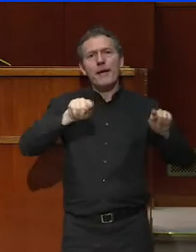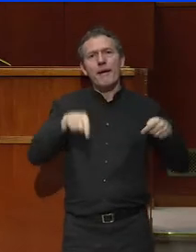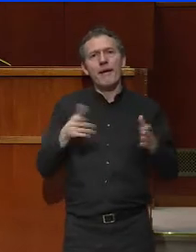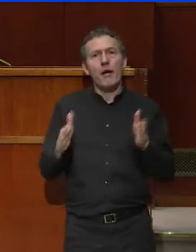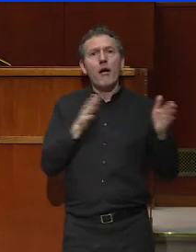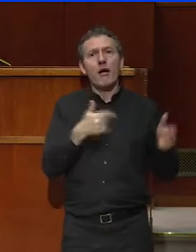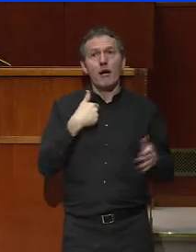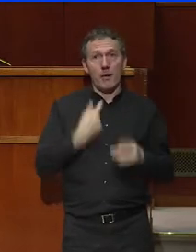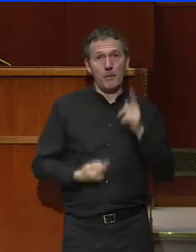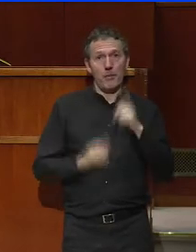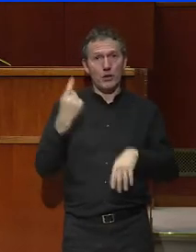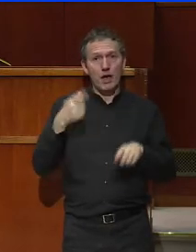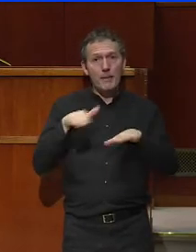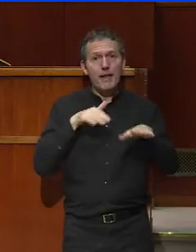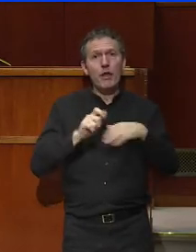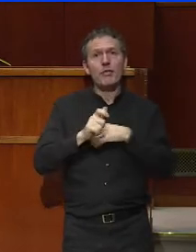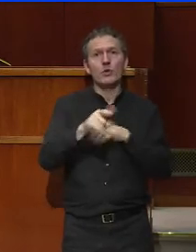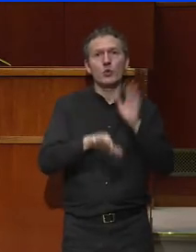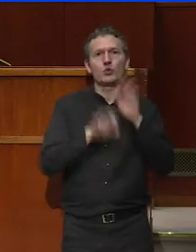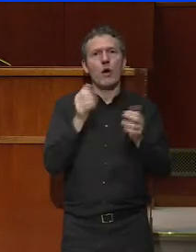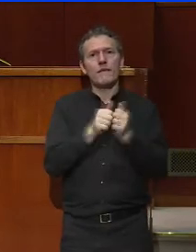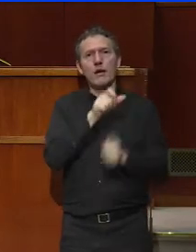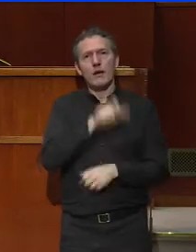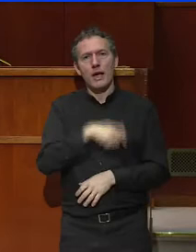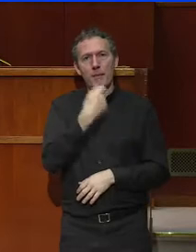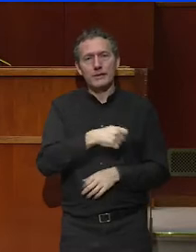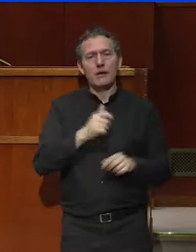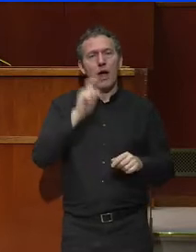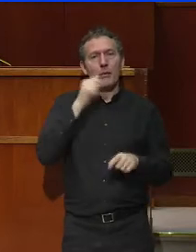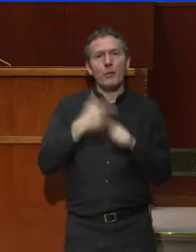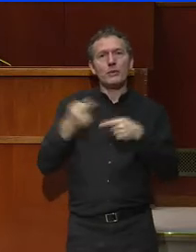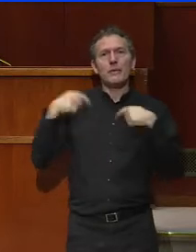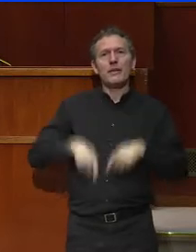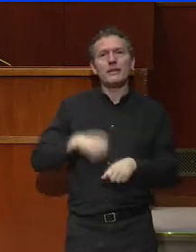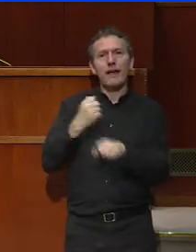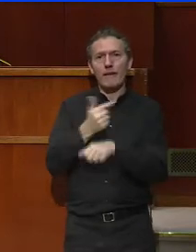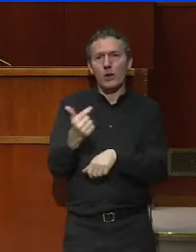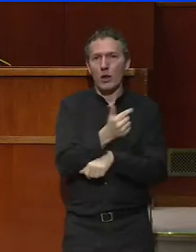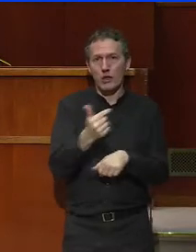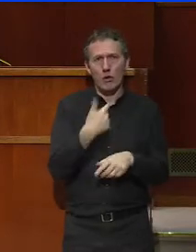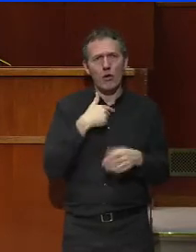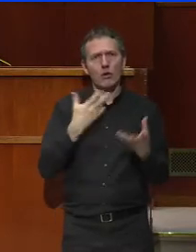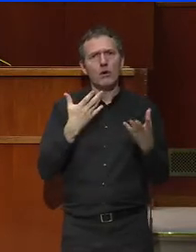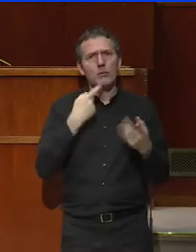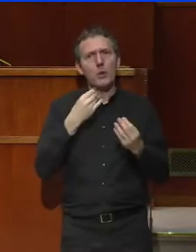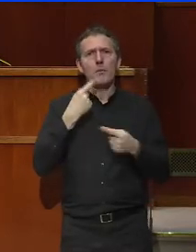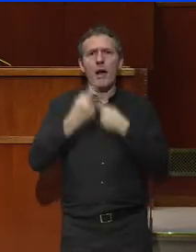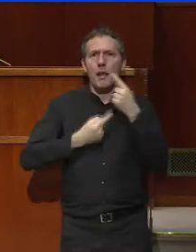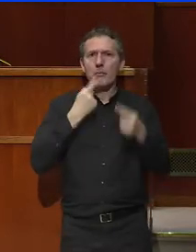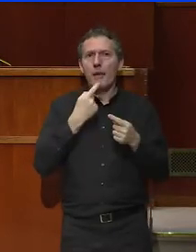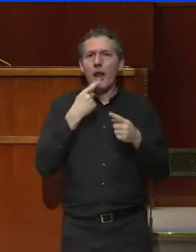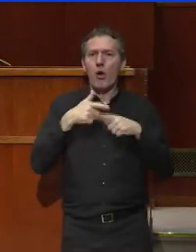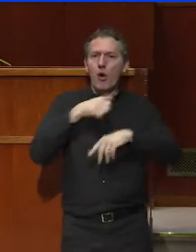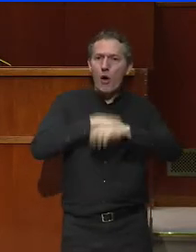'importance que revêt pour moi la méthode que nous avons choisie avec le président de la République et la ministre du Travail. On a beaucoup parlé du nombre de réunions